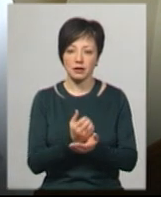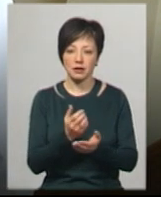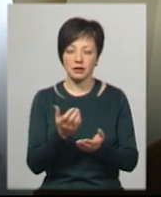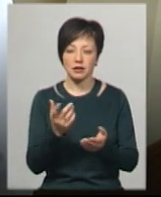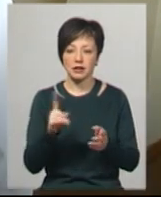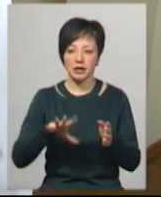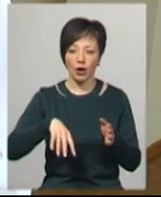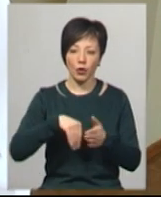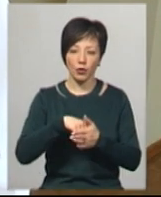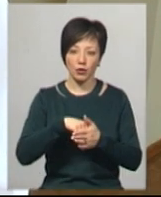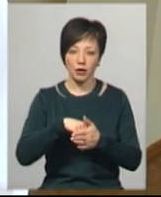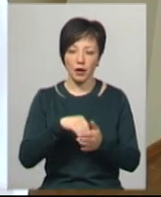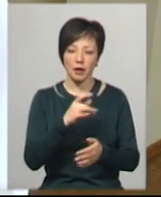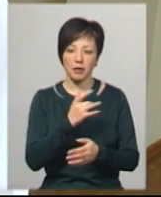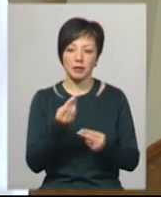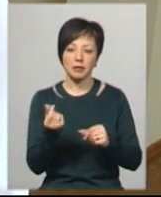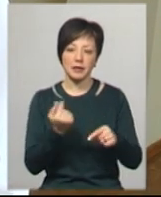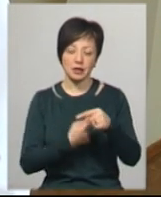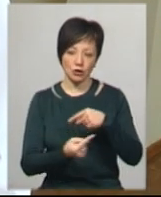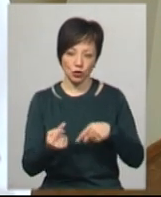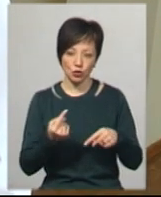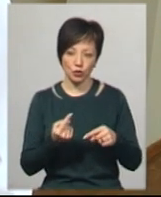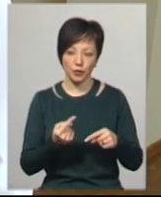рахунок приватних підприємців.